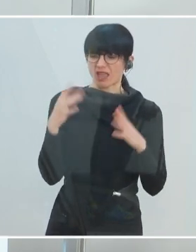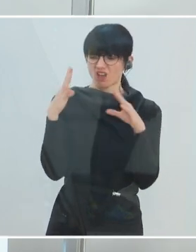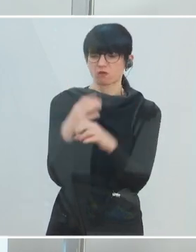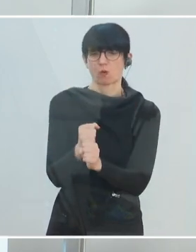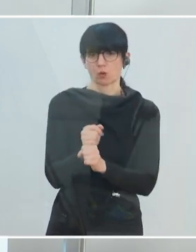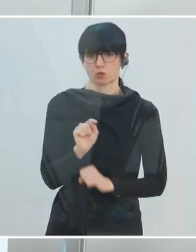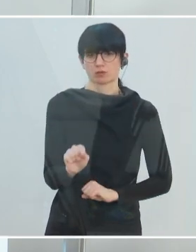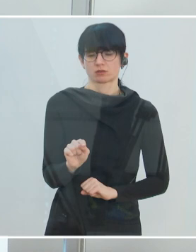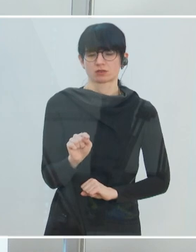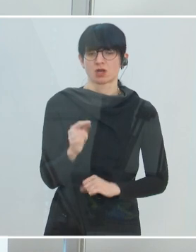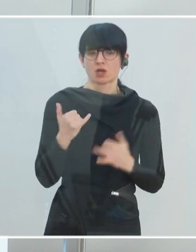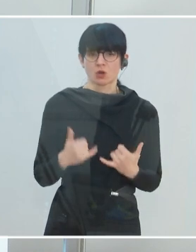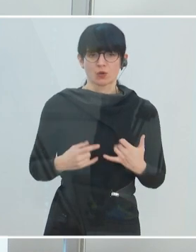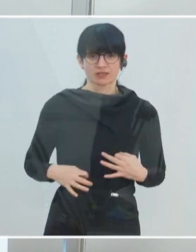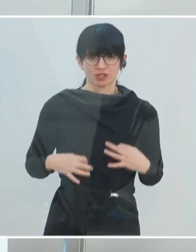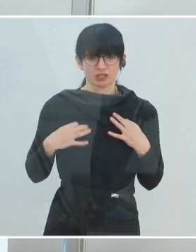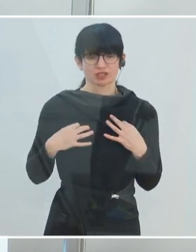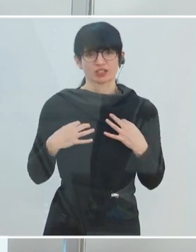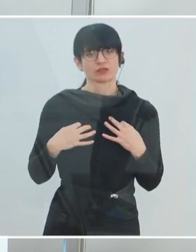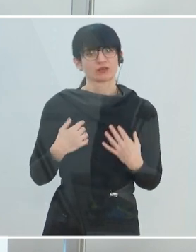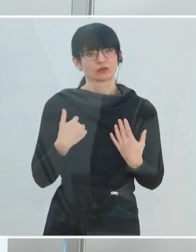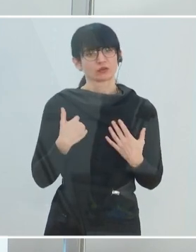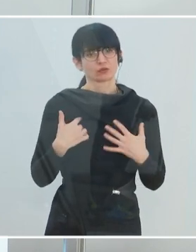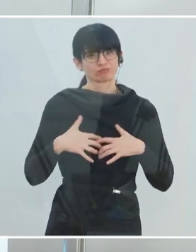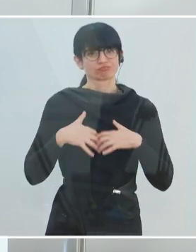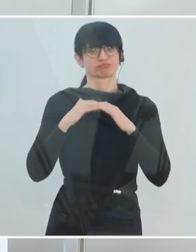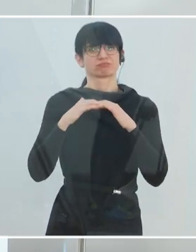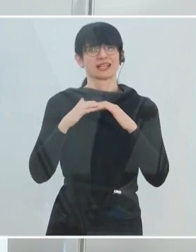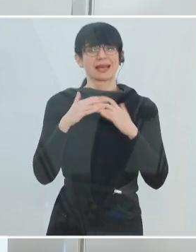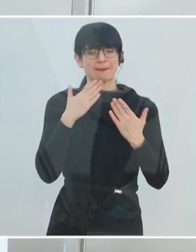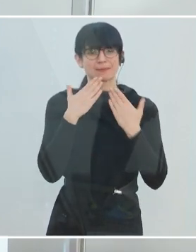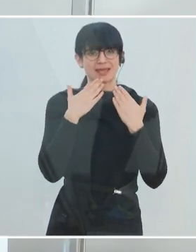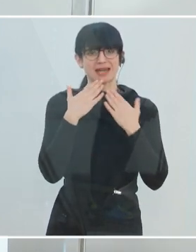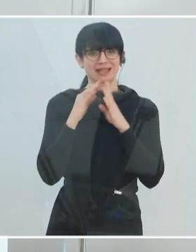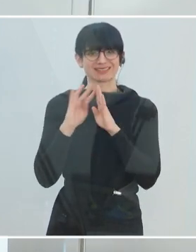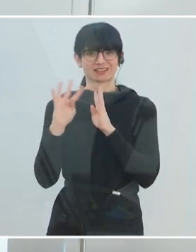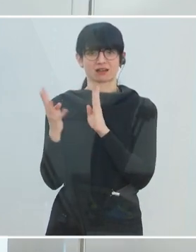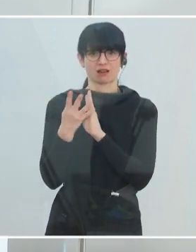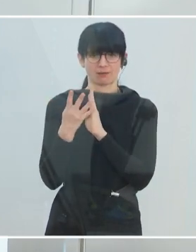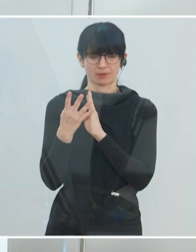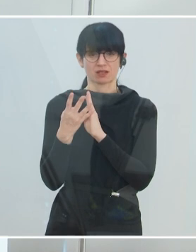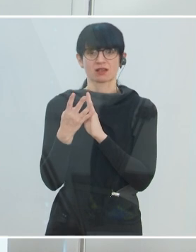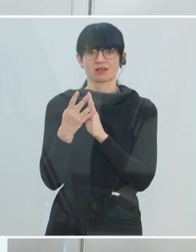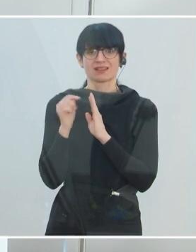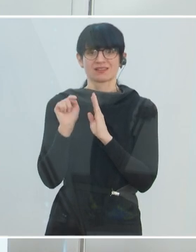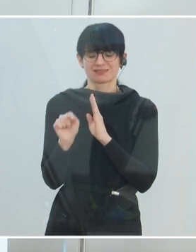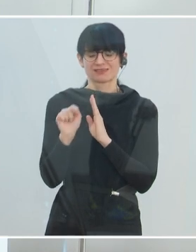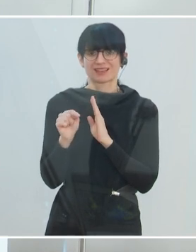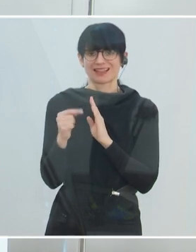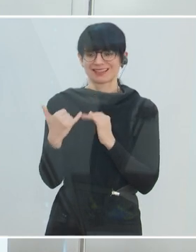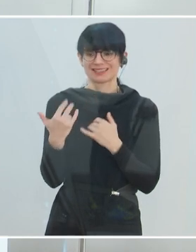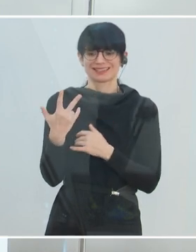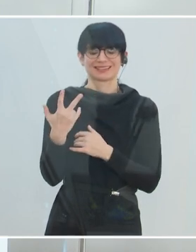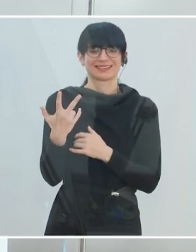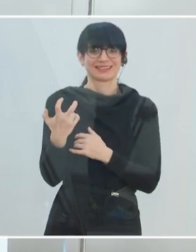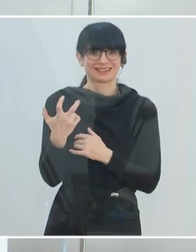Und damit haben wir heute früh gestartet mit der Gründung dieses Beraterstabs, der dritte Beraterstab, über den ich mich freuen kann und der